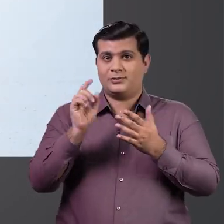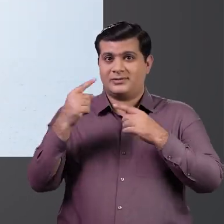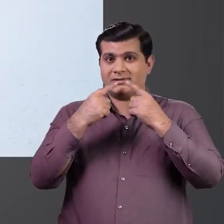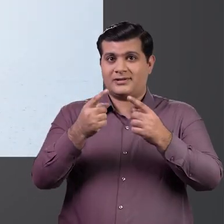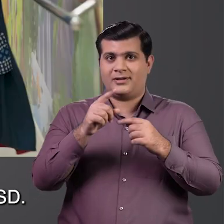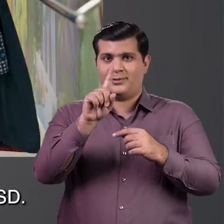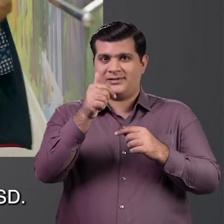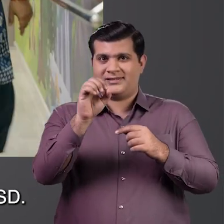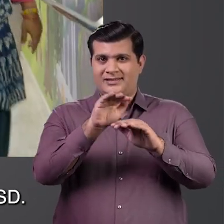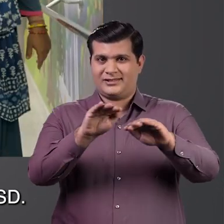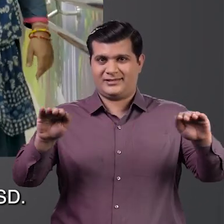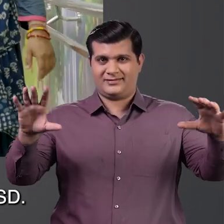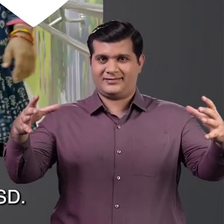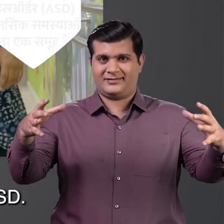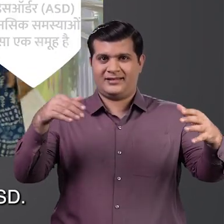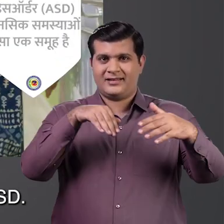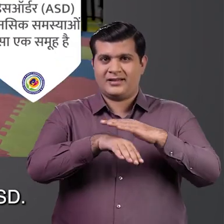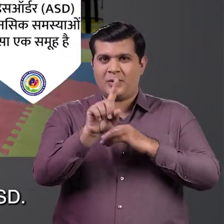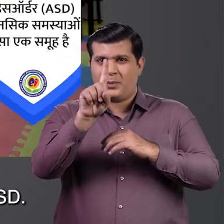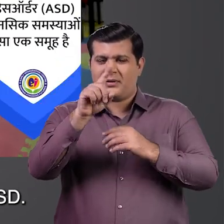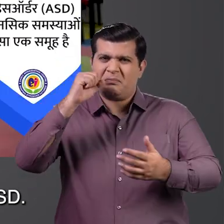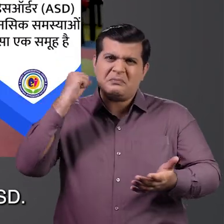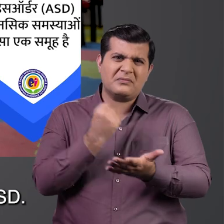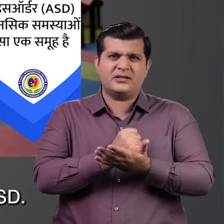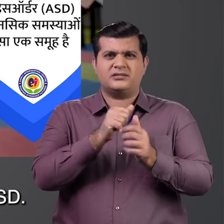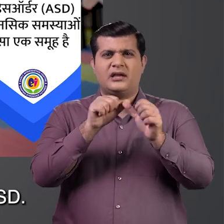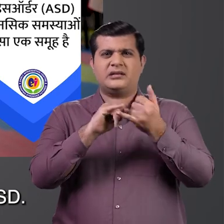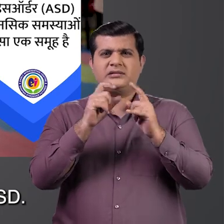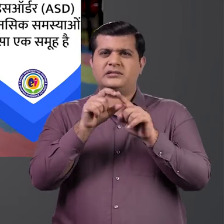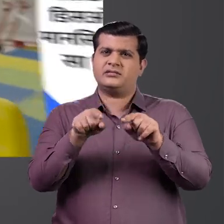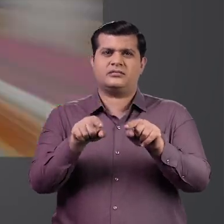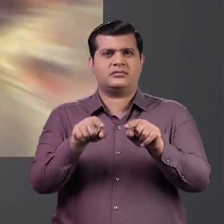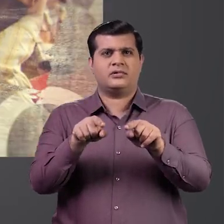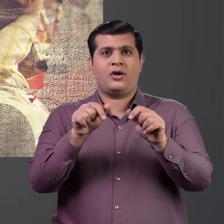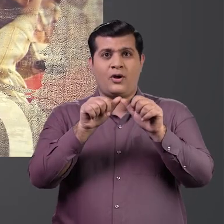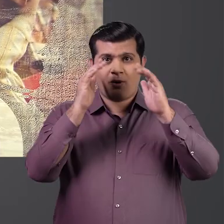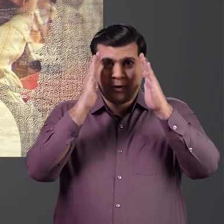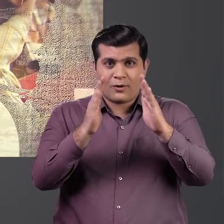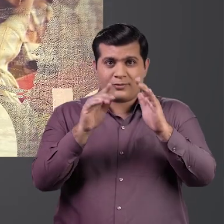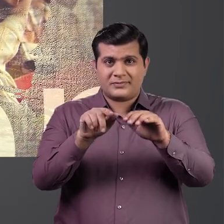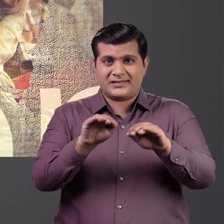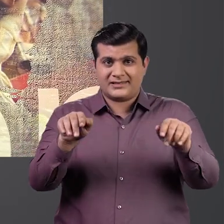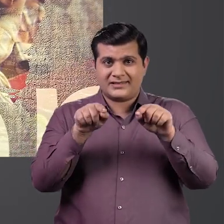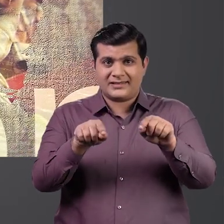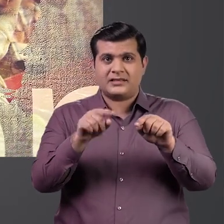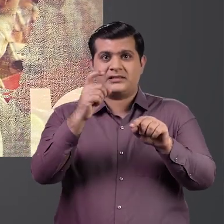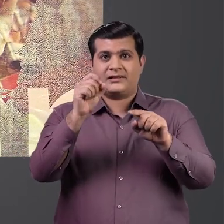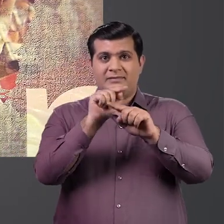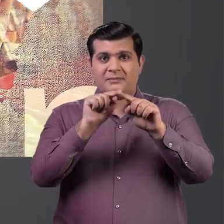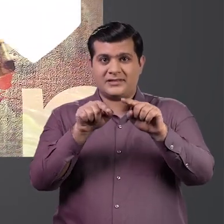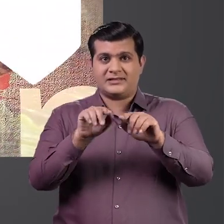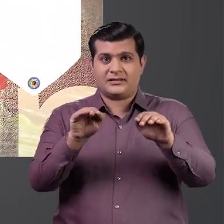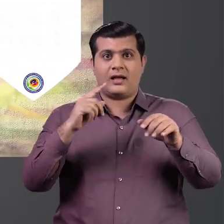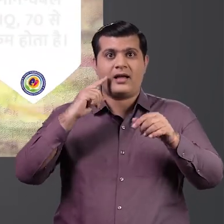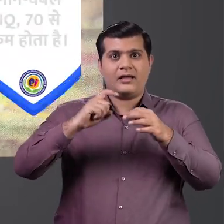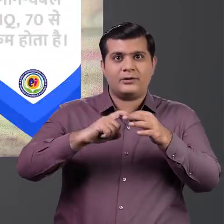के अनुसार हर 160 में से एक बच्चा ASD से पीड़ित पाया जाता है आउटिज्म से पीड़ित लगभग 70 प्रतिशत